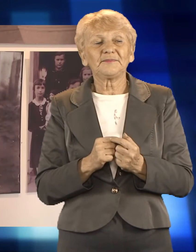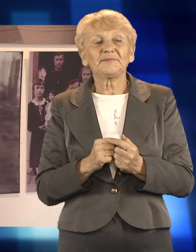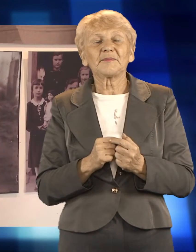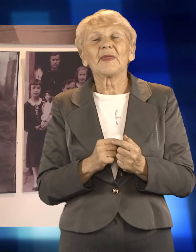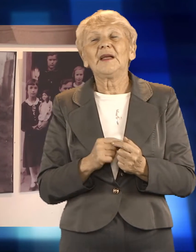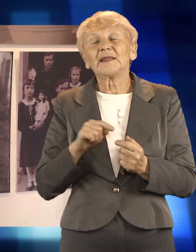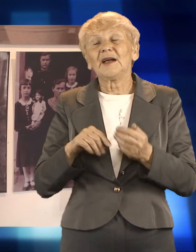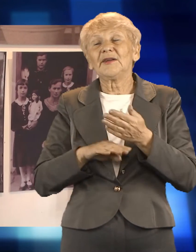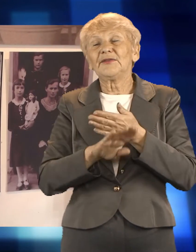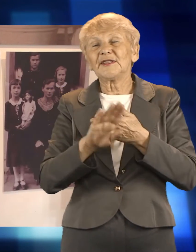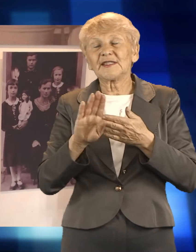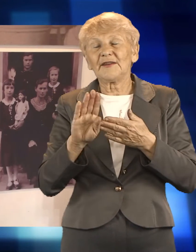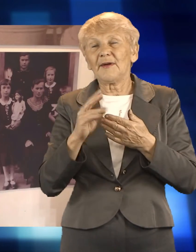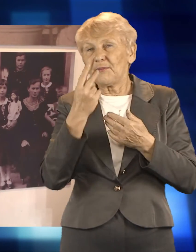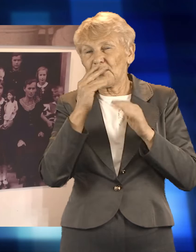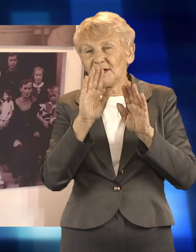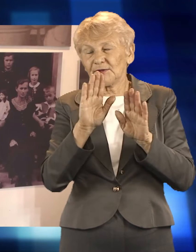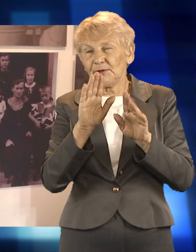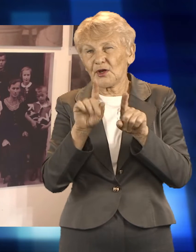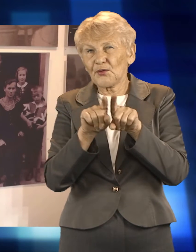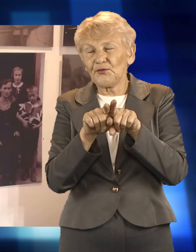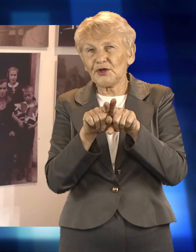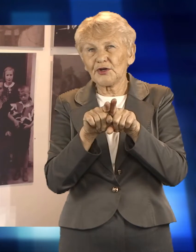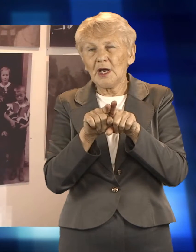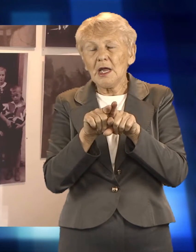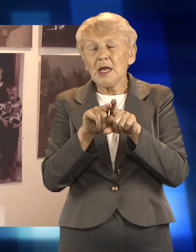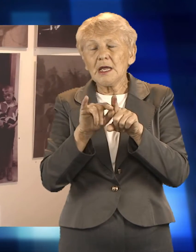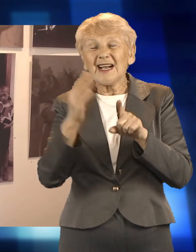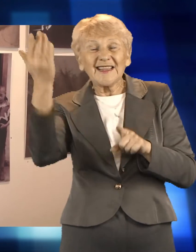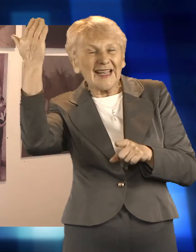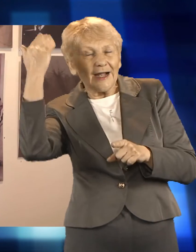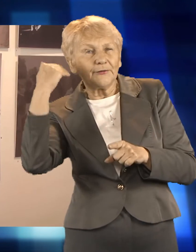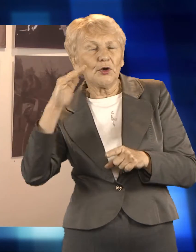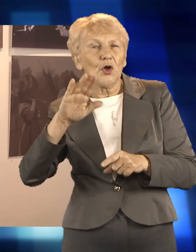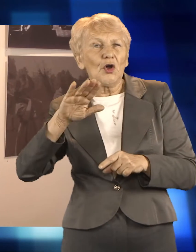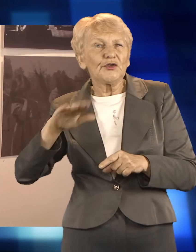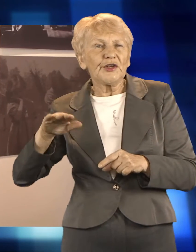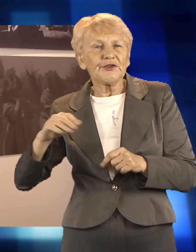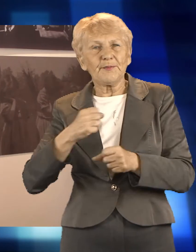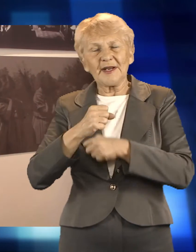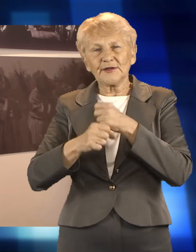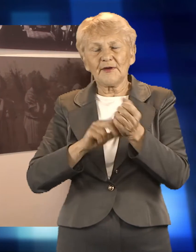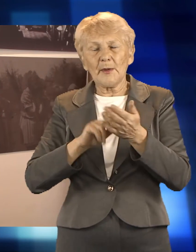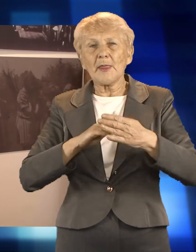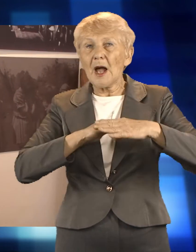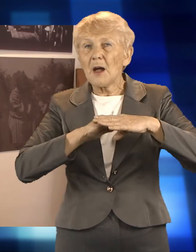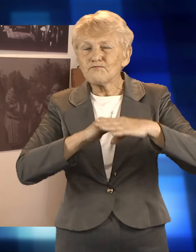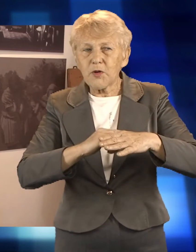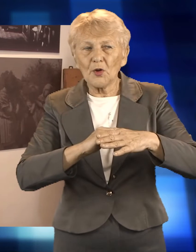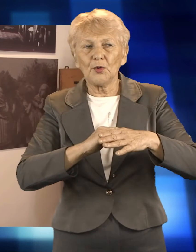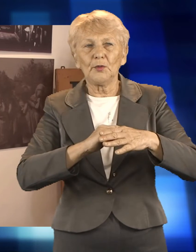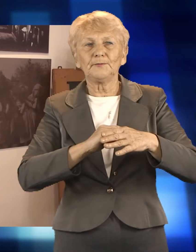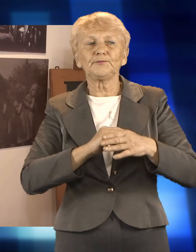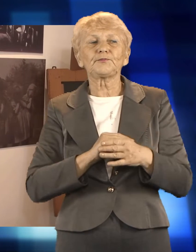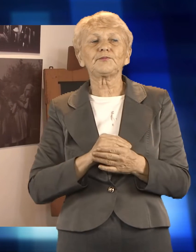Wystawa, która pokazuje także ciężką pracę dzieci na roli, nierzadko zmusi nas również do myślenia. Z pewnością docenimy nasz komfort życia, który tak bardzo